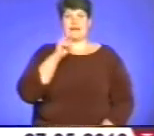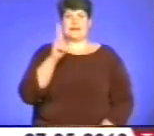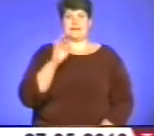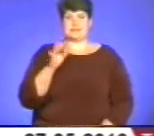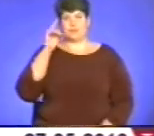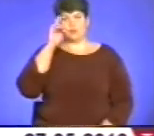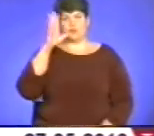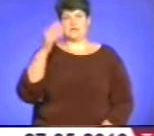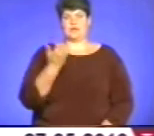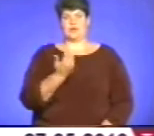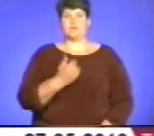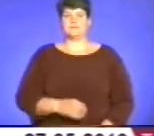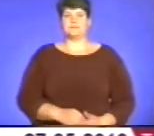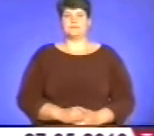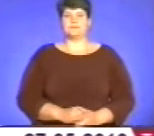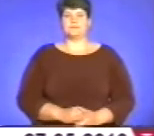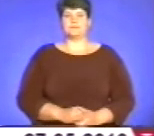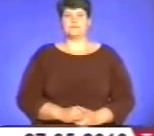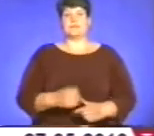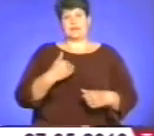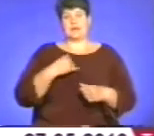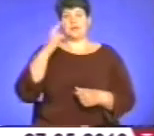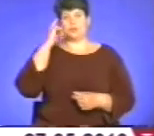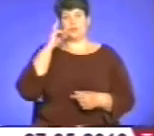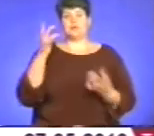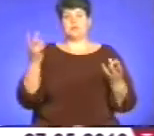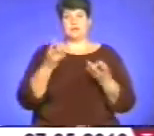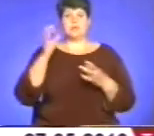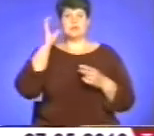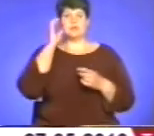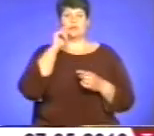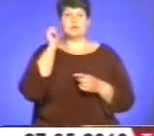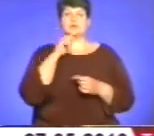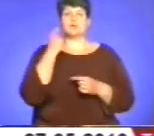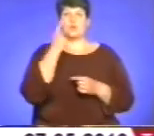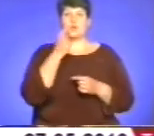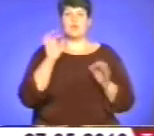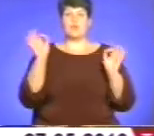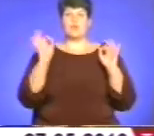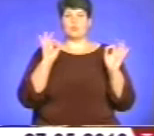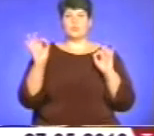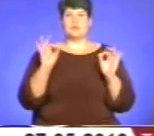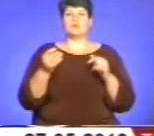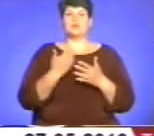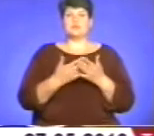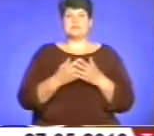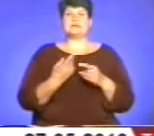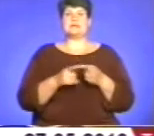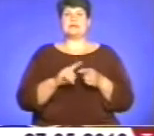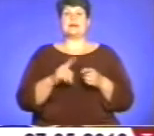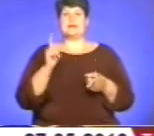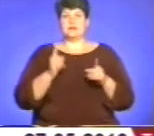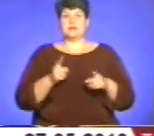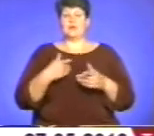популяризувати його. Я думаю, що варто слухати українську музику, адже ми справді нічим не гірші за